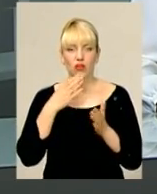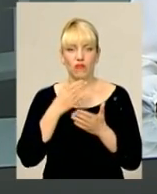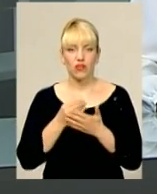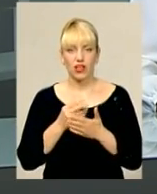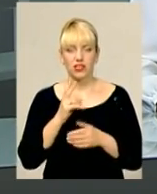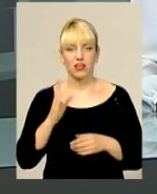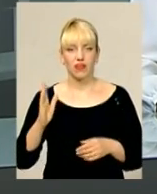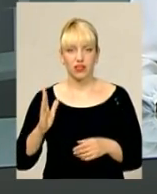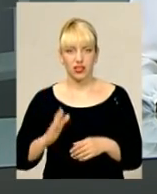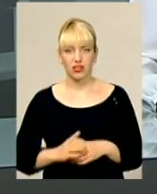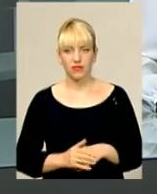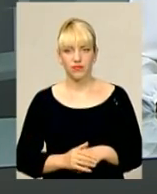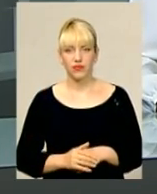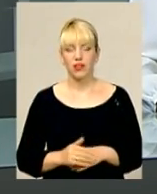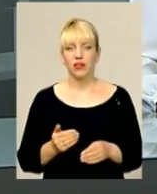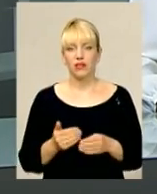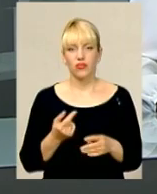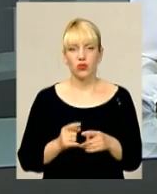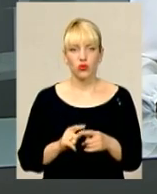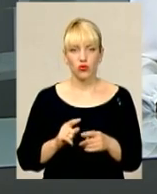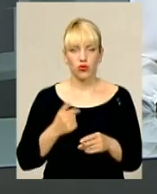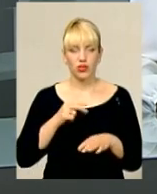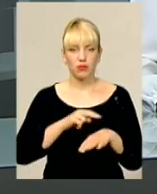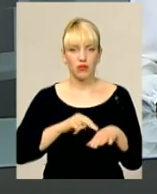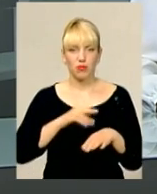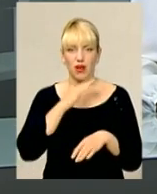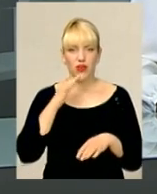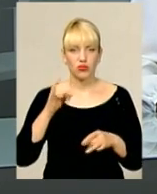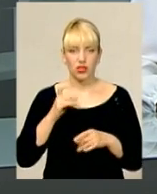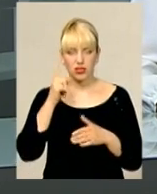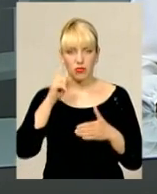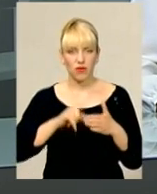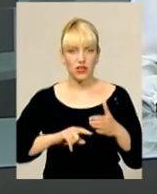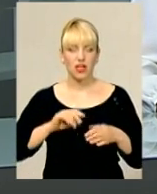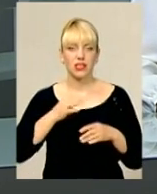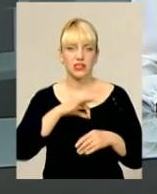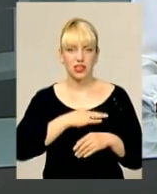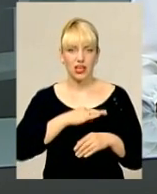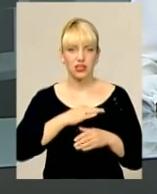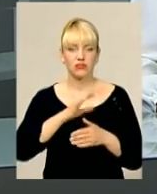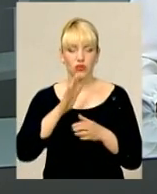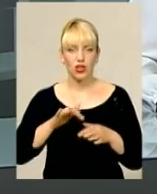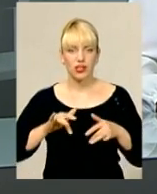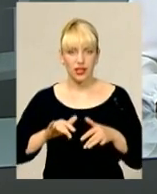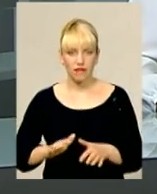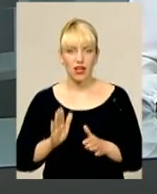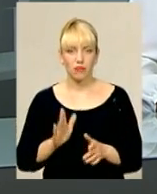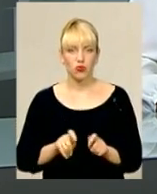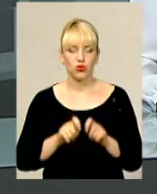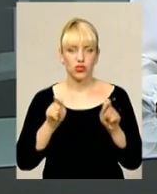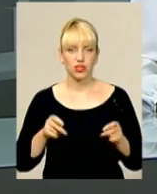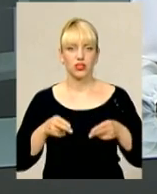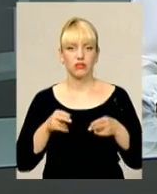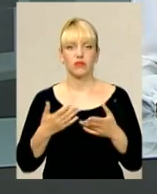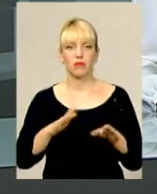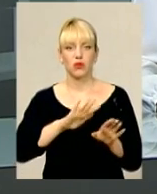ознаками насильницької смерті. Відтоді правоохоронці неодноразово запевняли, що слідство триває і злочин буде розкрито. Минуло більше